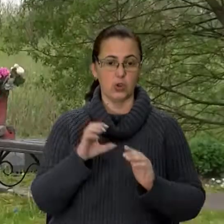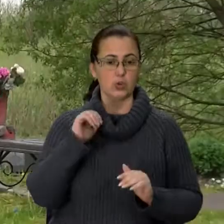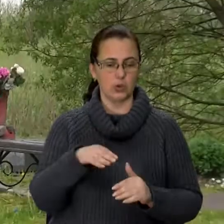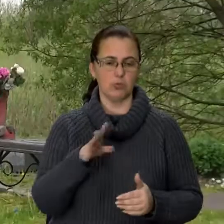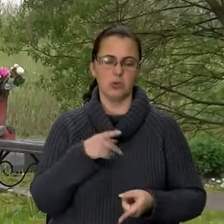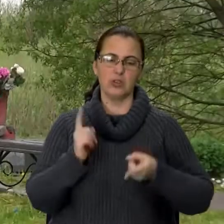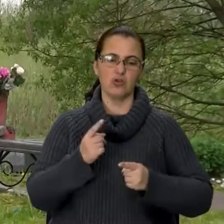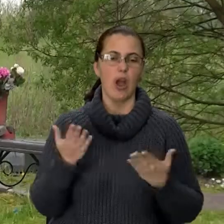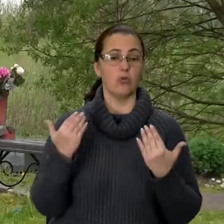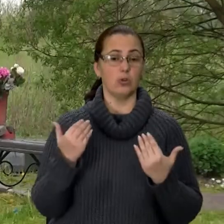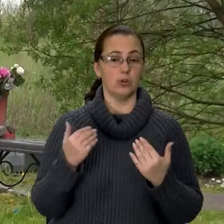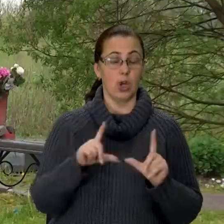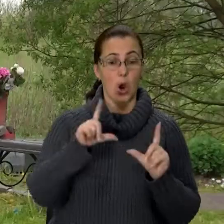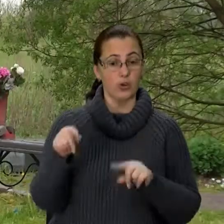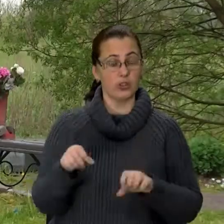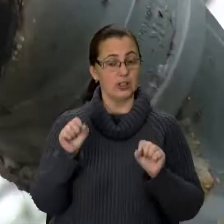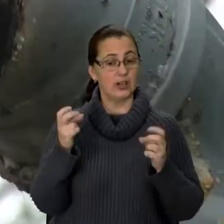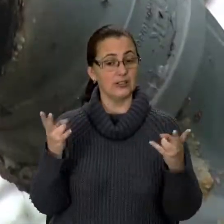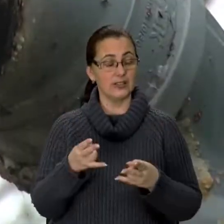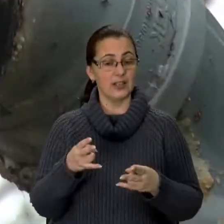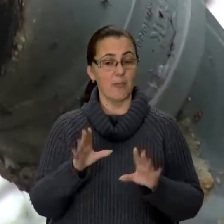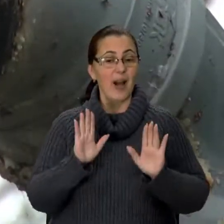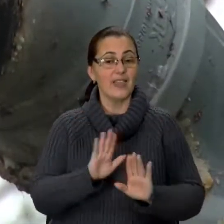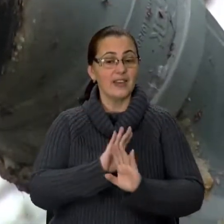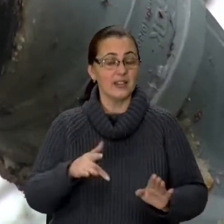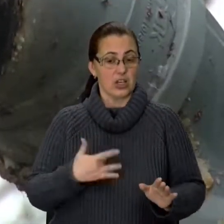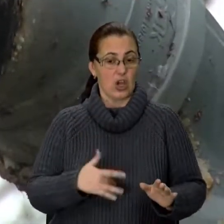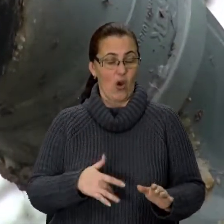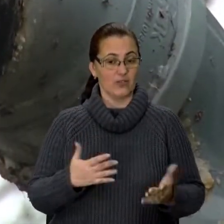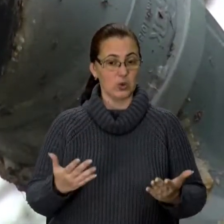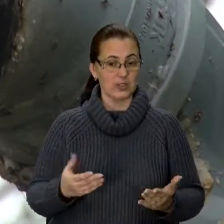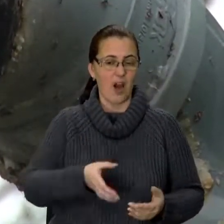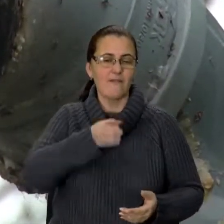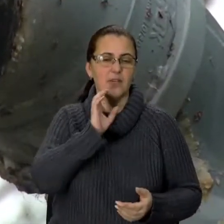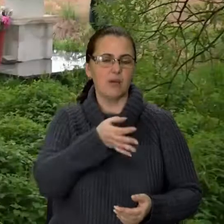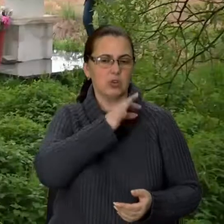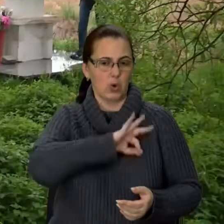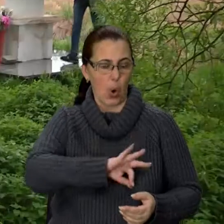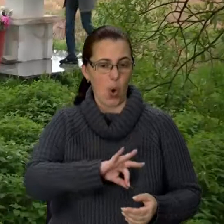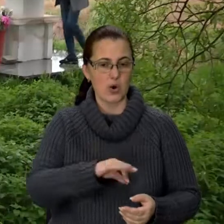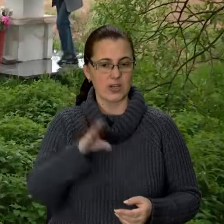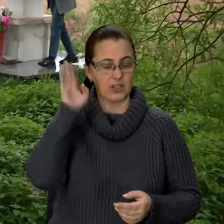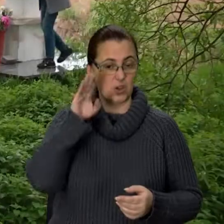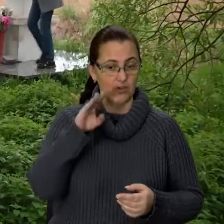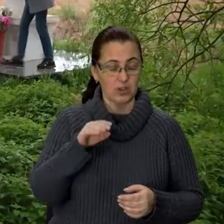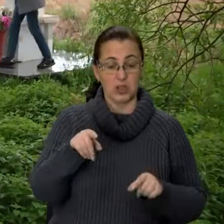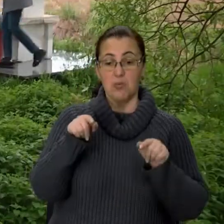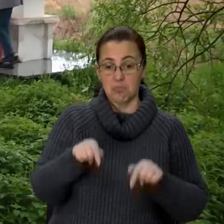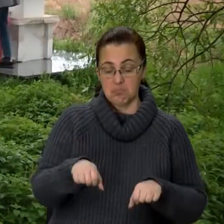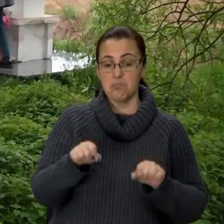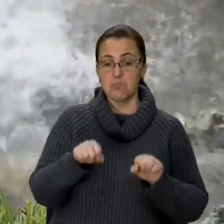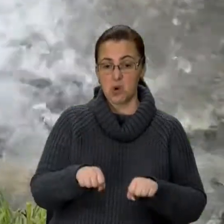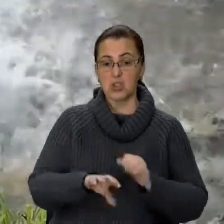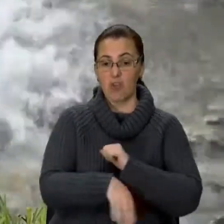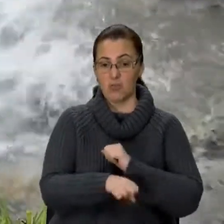курортом. І так їхати варто не лише до трускавця, випити цілющої водички з джерела із сірководним можна у самому центрі